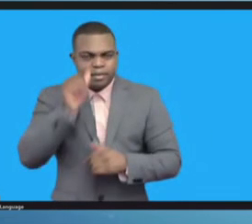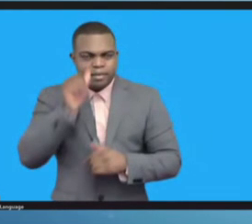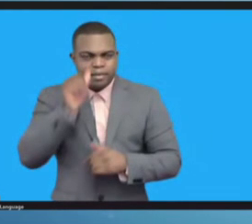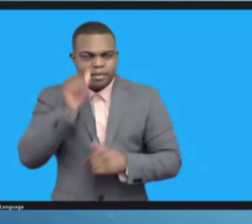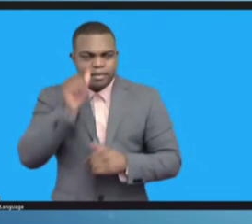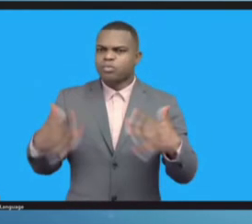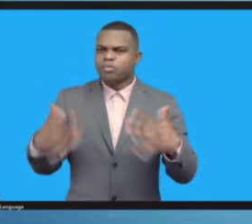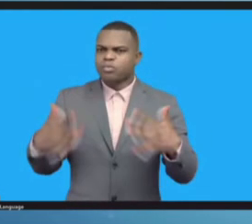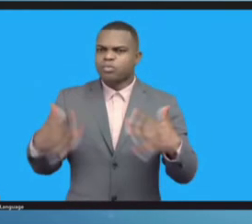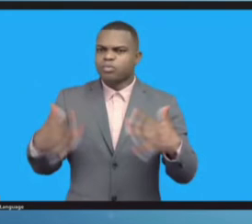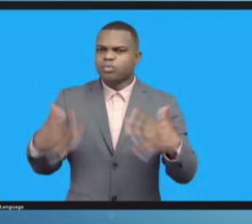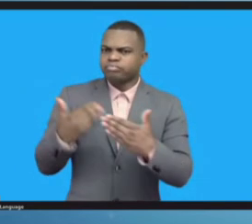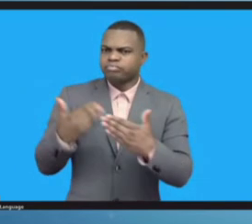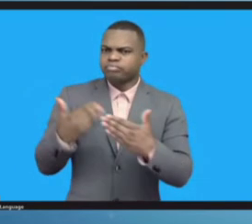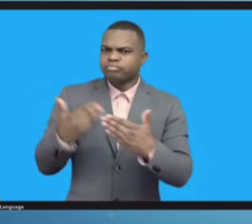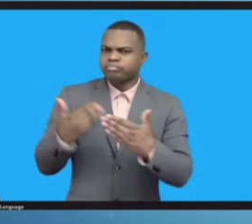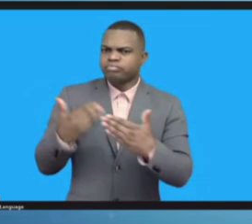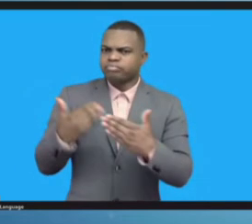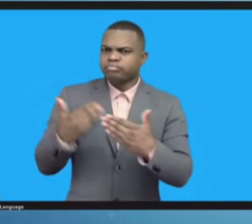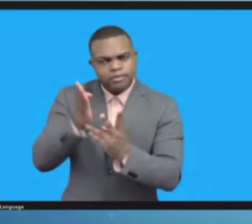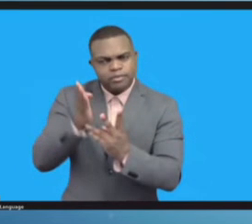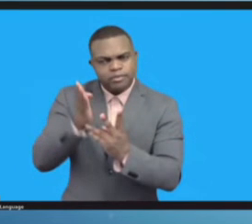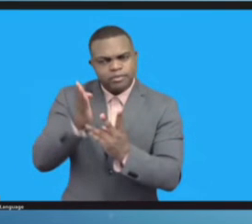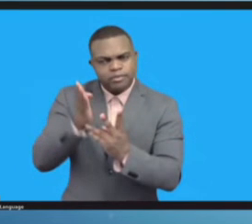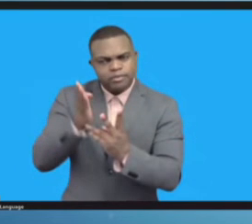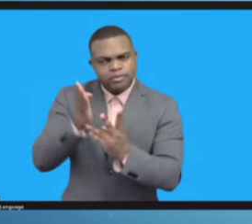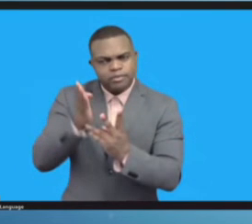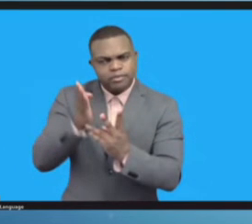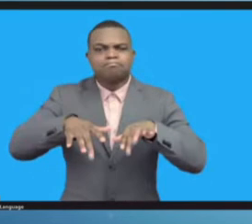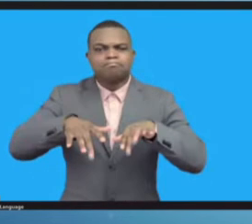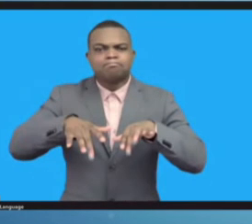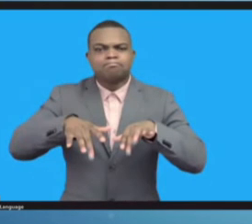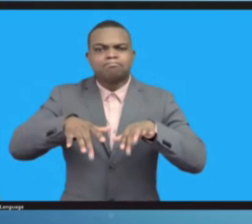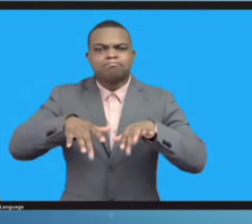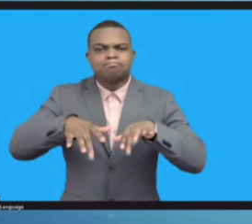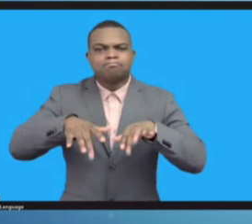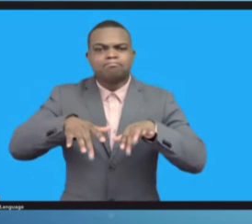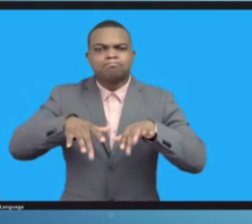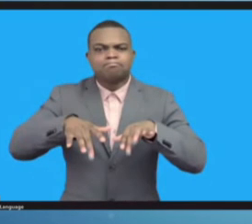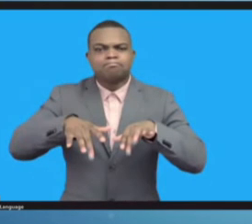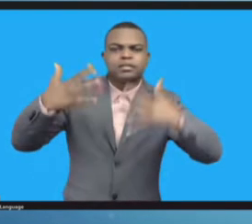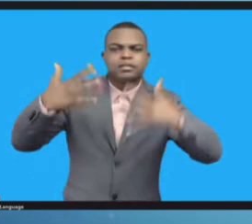يقرها البرلمان أصحاب المعالي